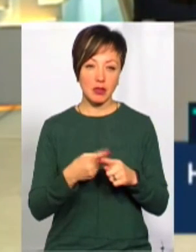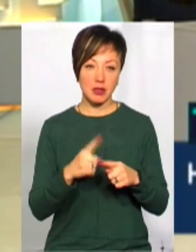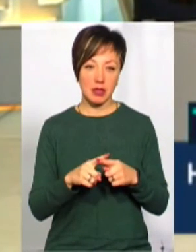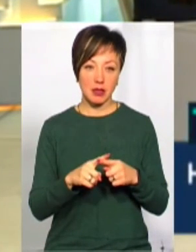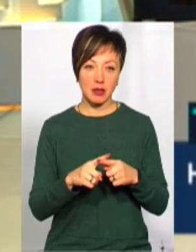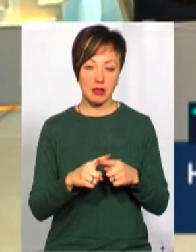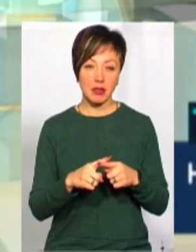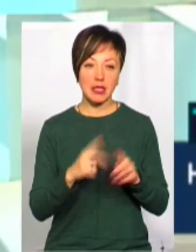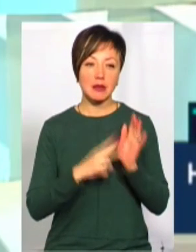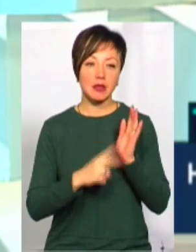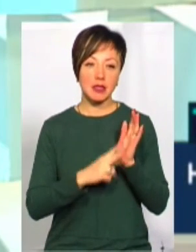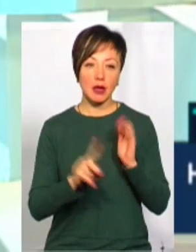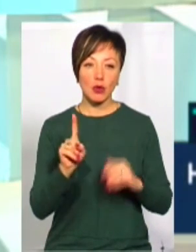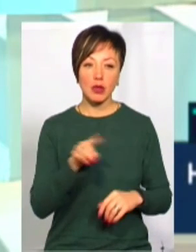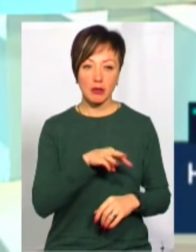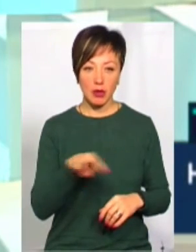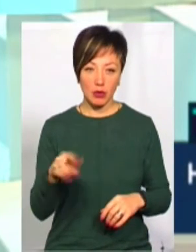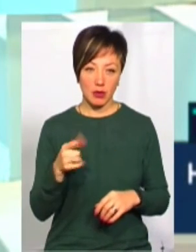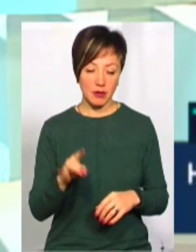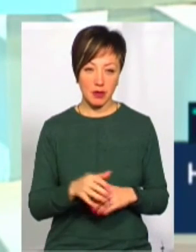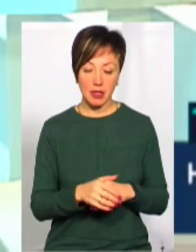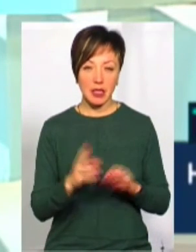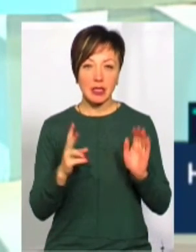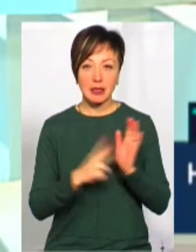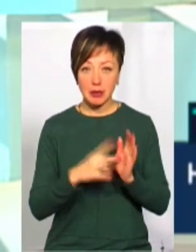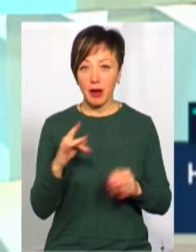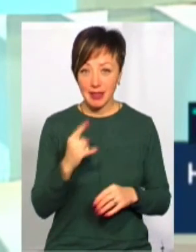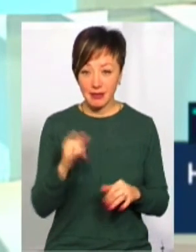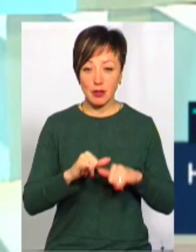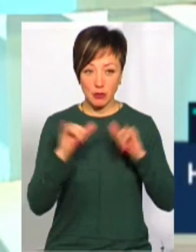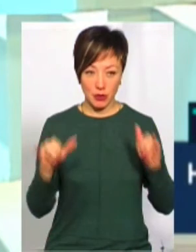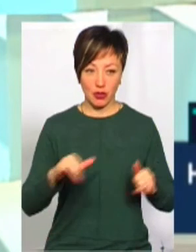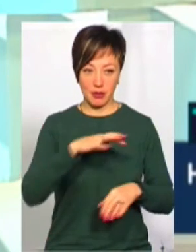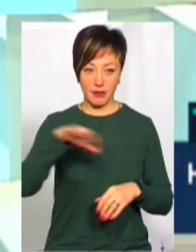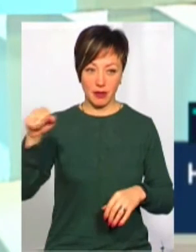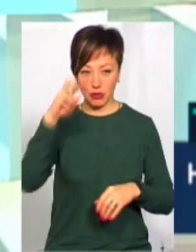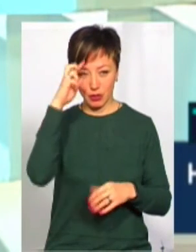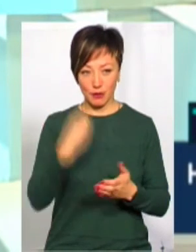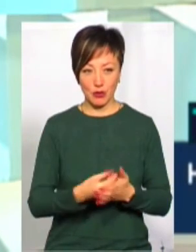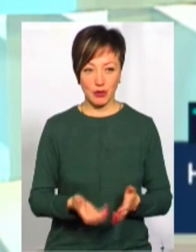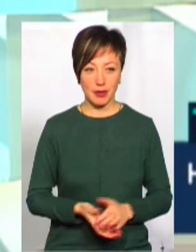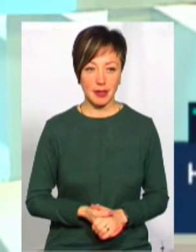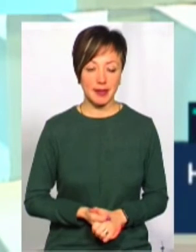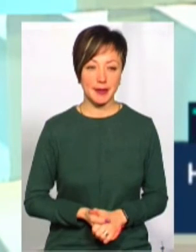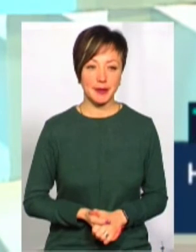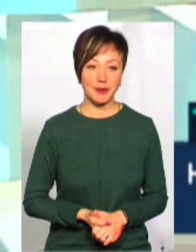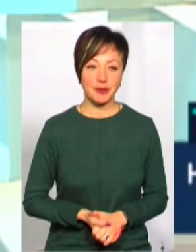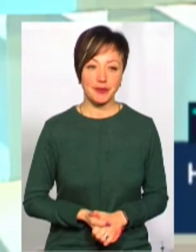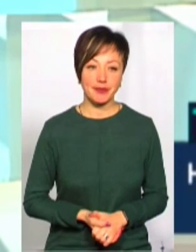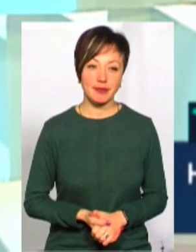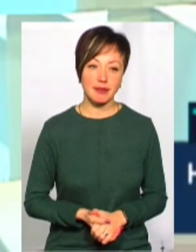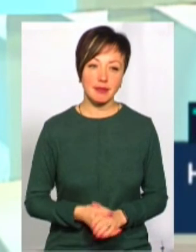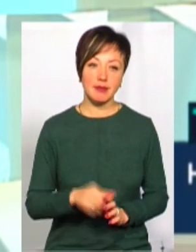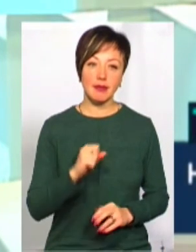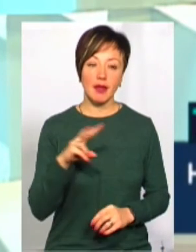вилучення складає вже 71 мільйон гривень. Тобто, в 7 разів збільшення. Тому, але